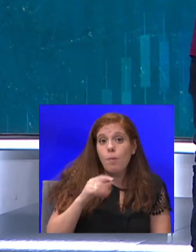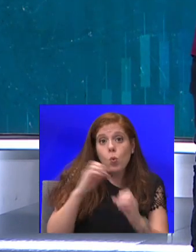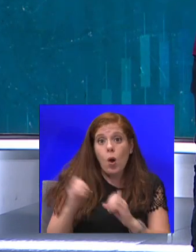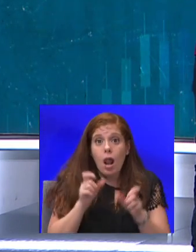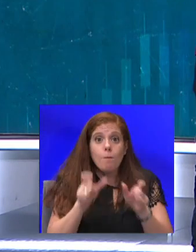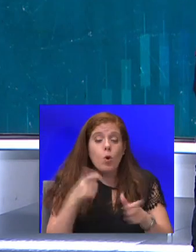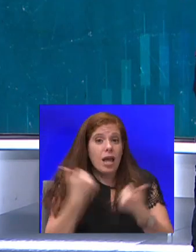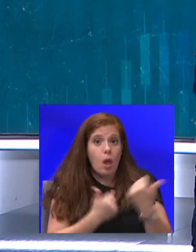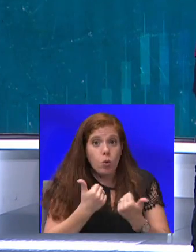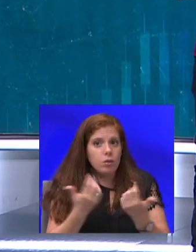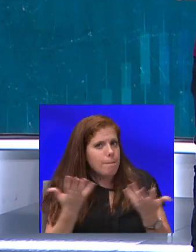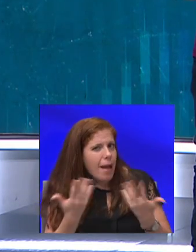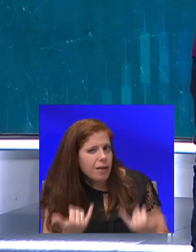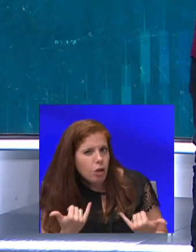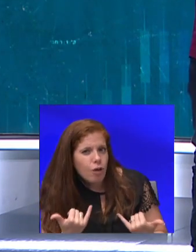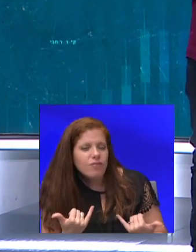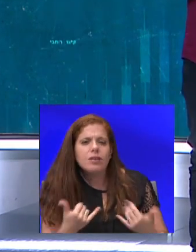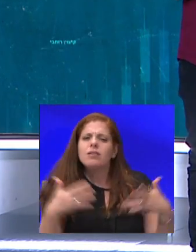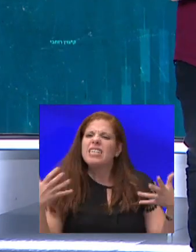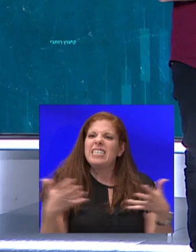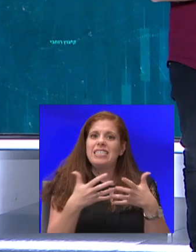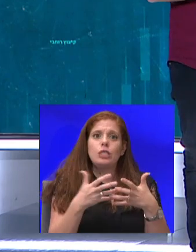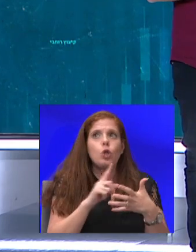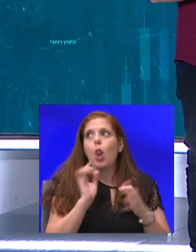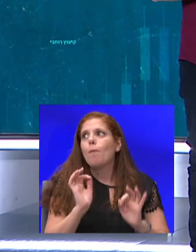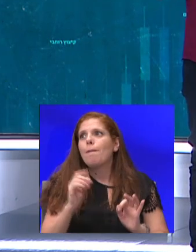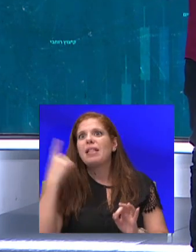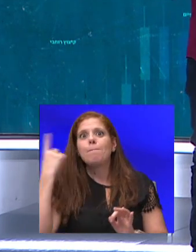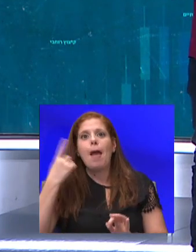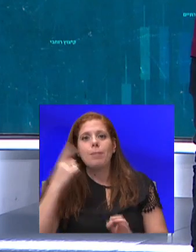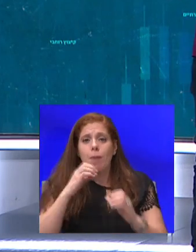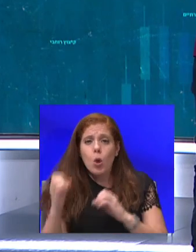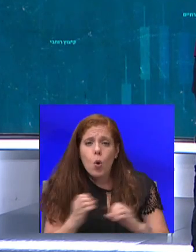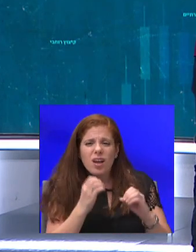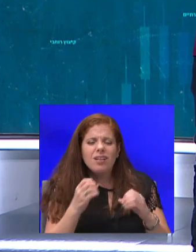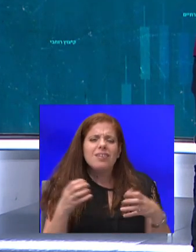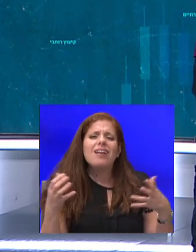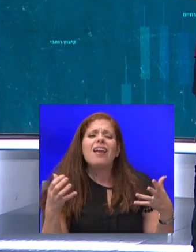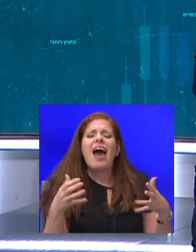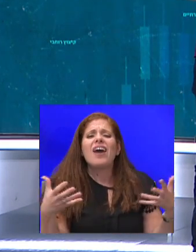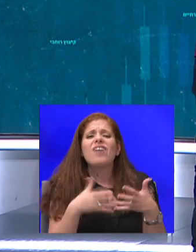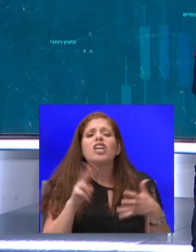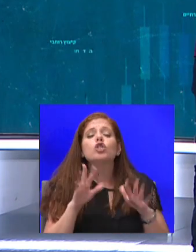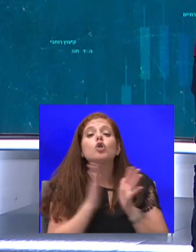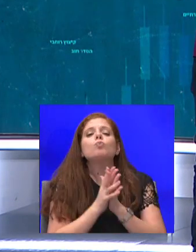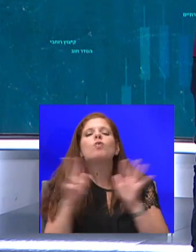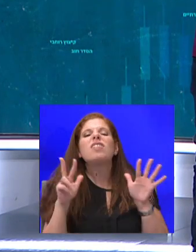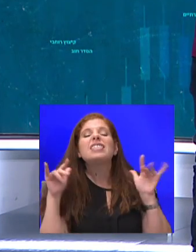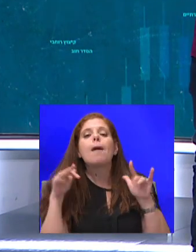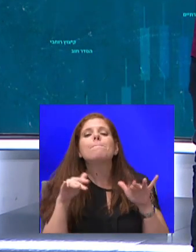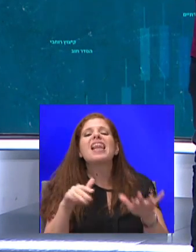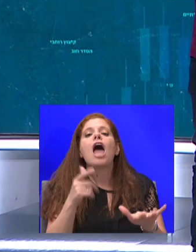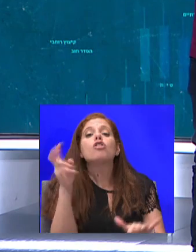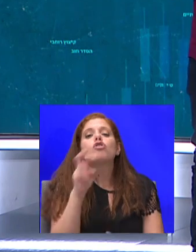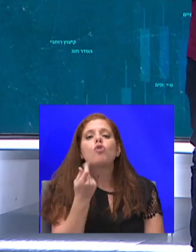כנסות לא באמת מאיימים על גוגל. לחברה יש הר מזומנים בגובה של 18 מיליארד דולר בקופה שלה. הייחוד אירופי